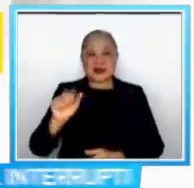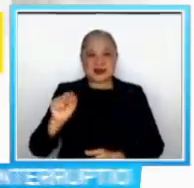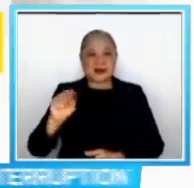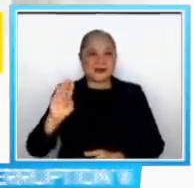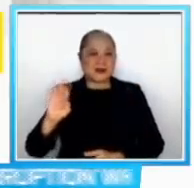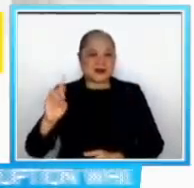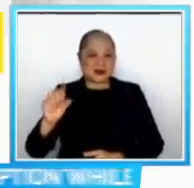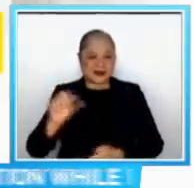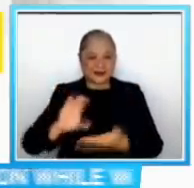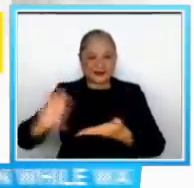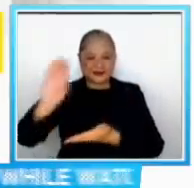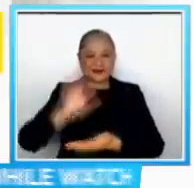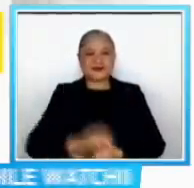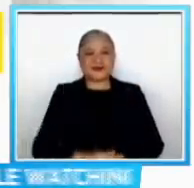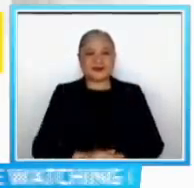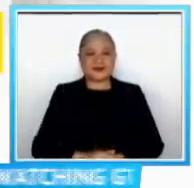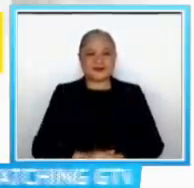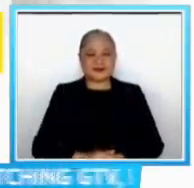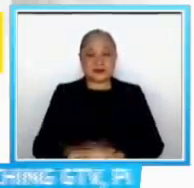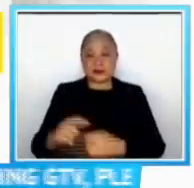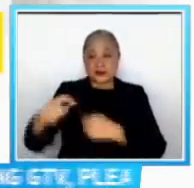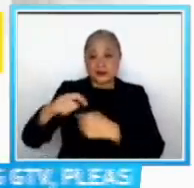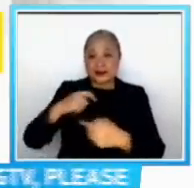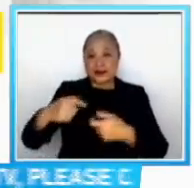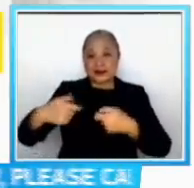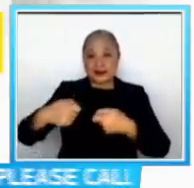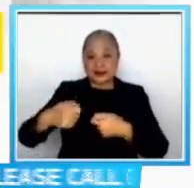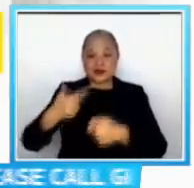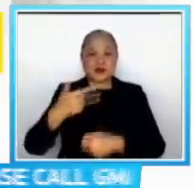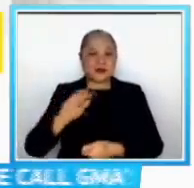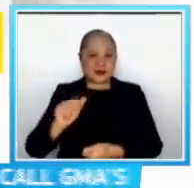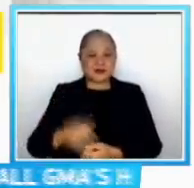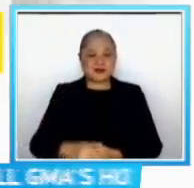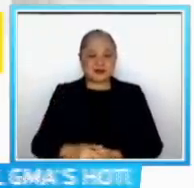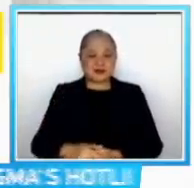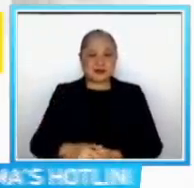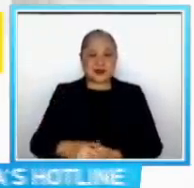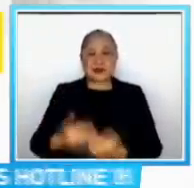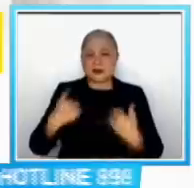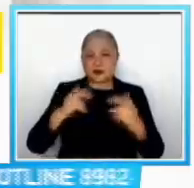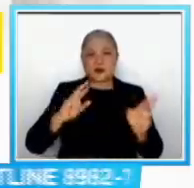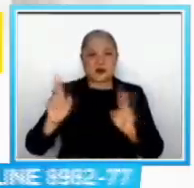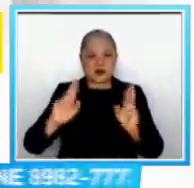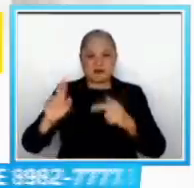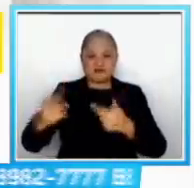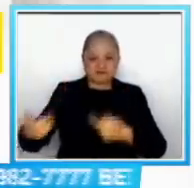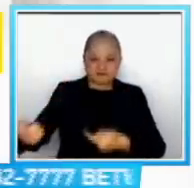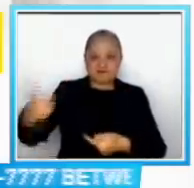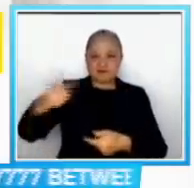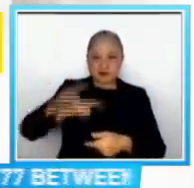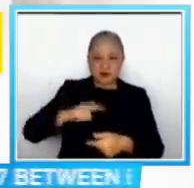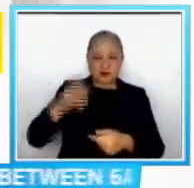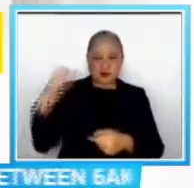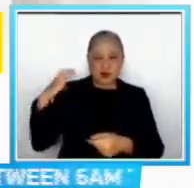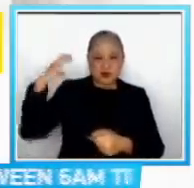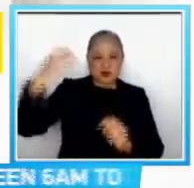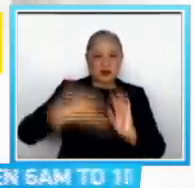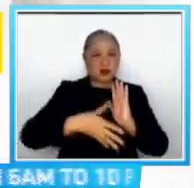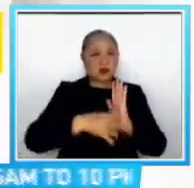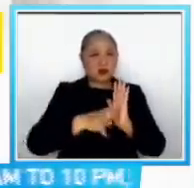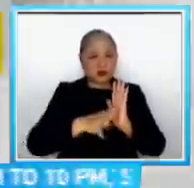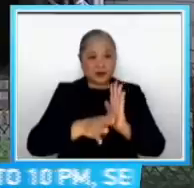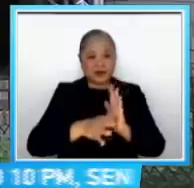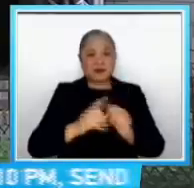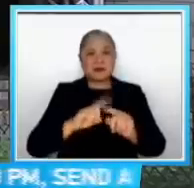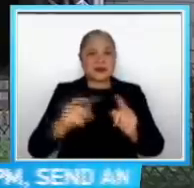isang text message sa GMA News, sinabi ni Pangarungan na hinahanda na ang turnover ng chairmanship ng COMELEC Pero wala pang malinaw